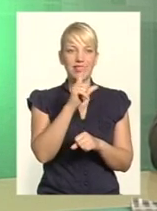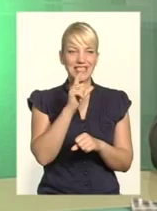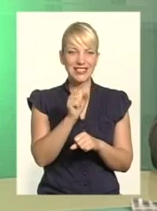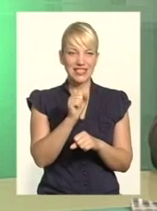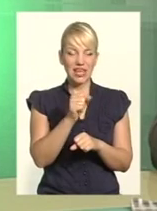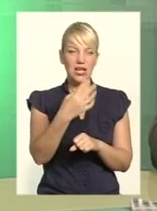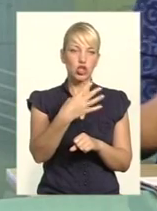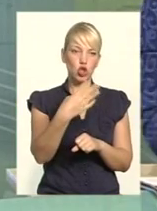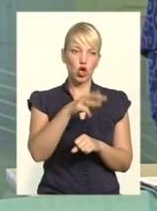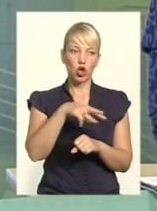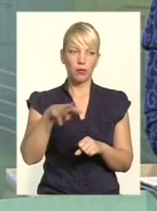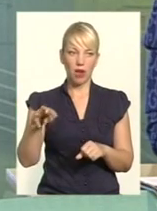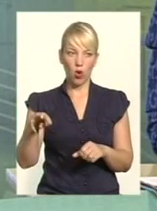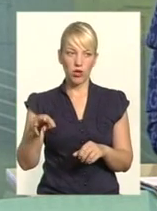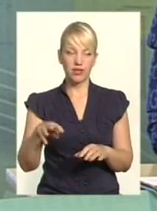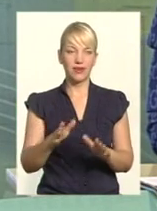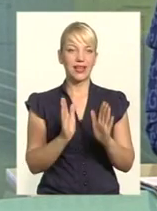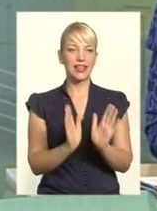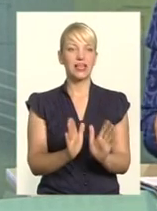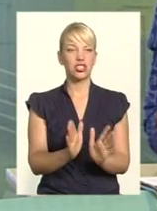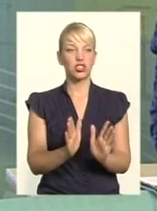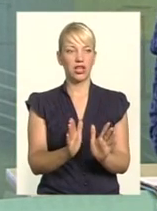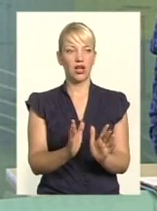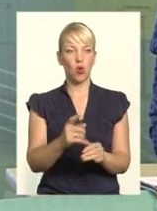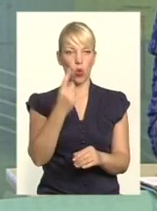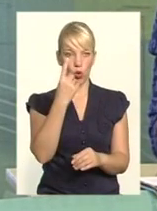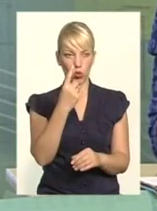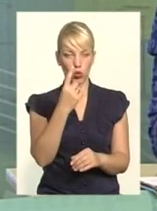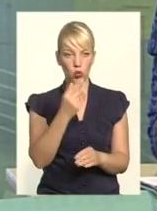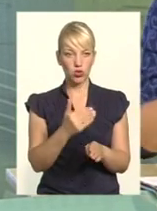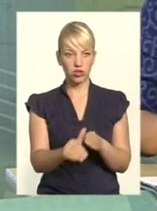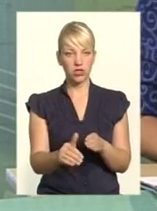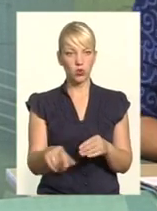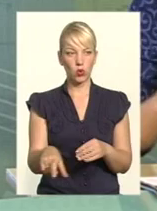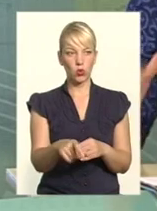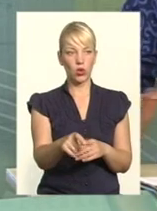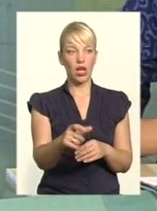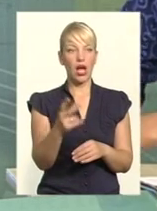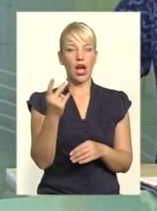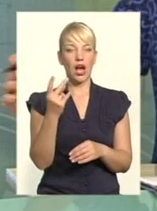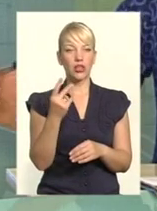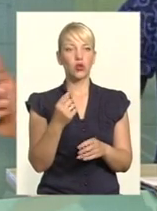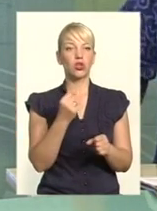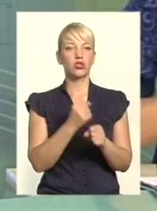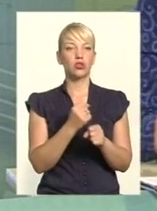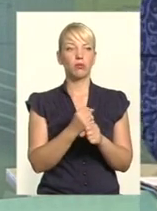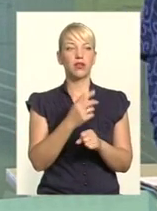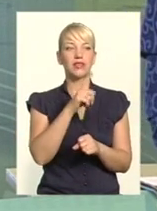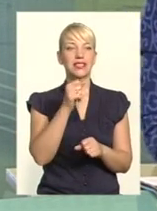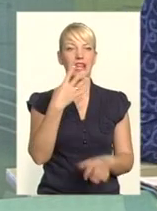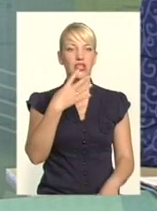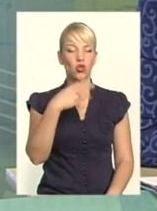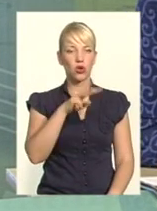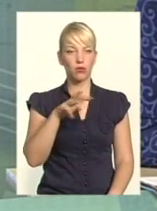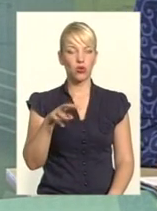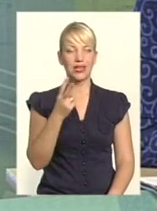40 мільйонів лише одну частинку дороги, інший зробив за 40 мільйонів три. Так, але